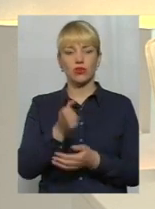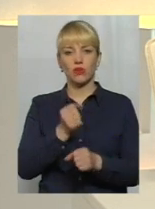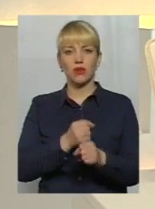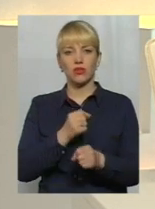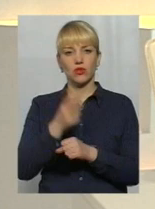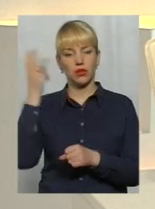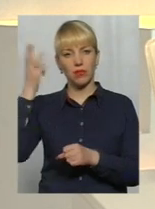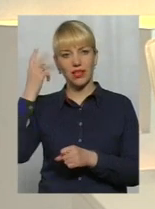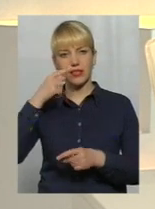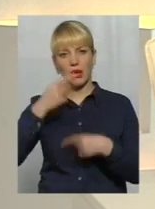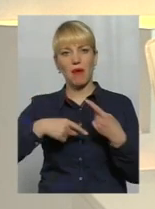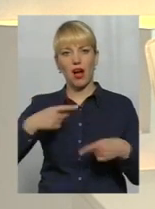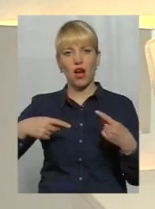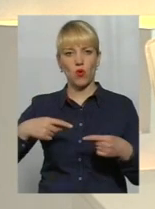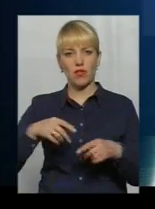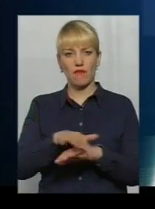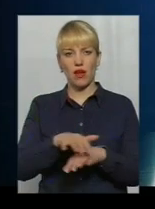Хмельницька макаронна фабрика.